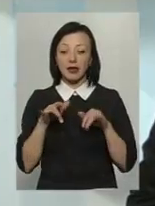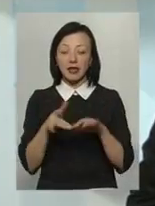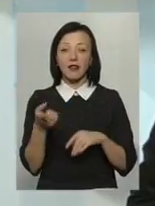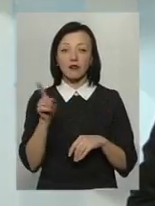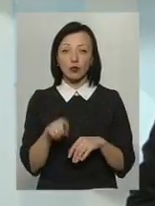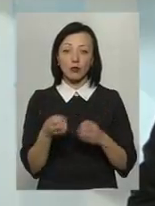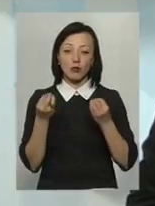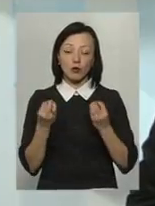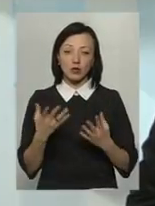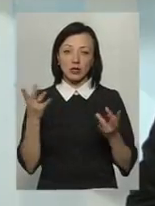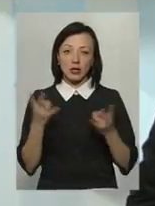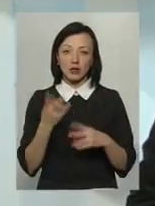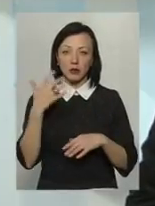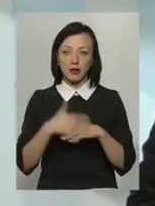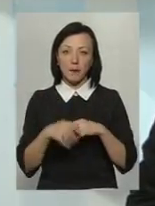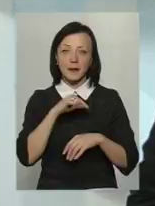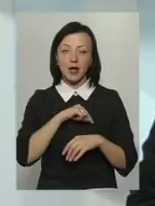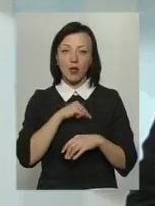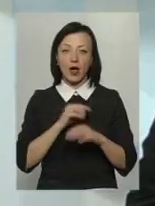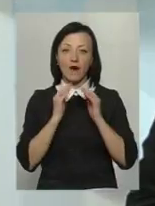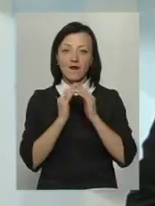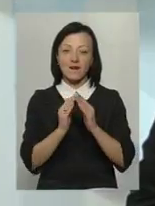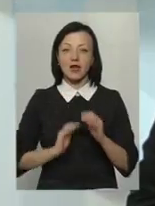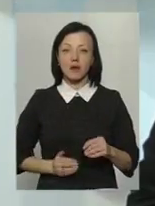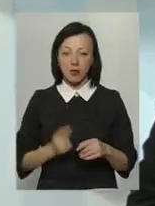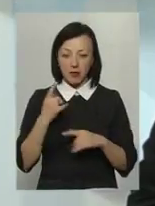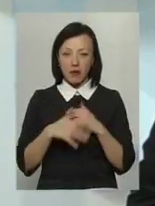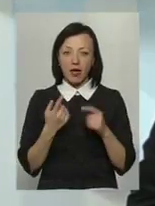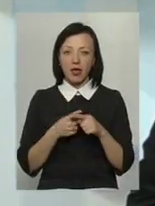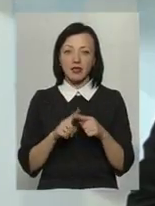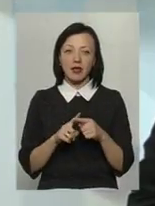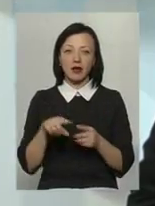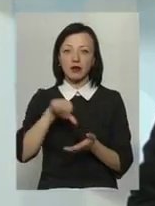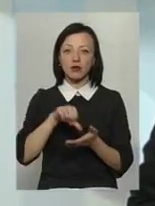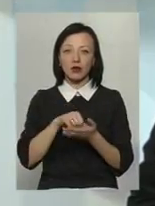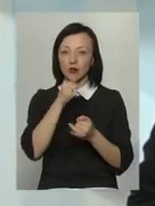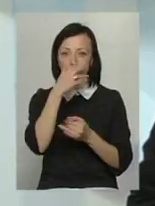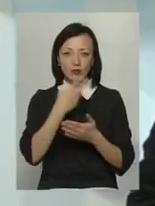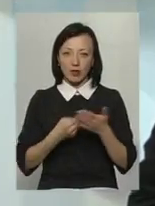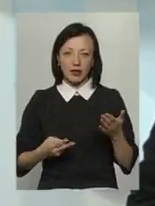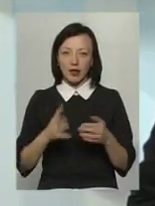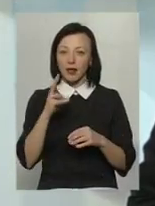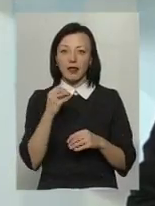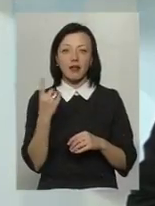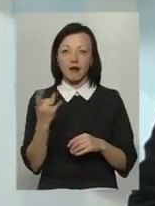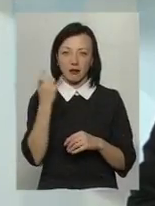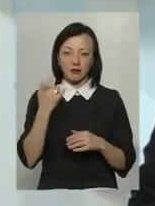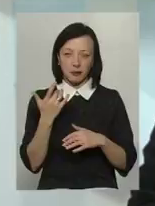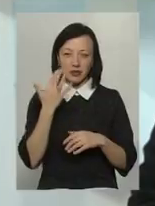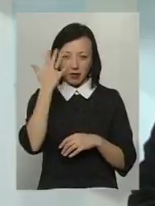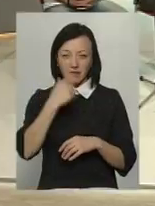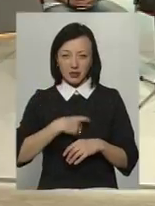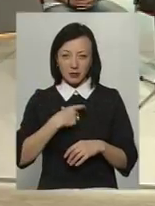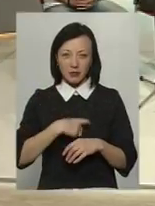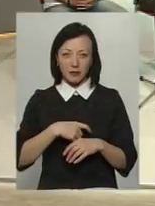що треба просто розуміти психологію фермера. Це игрок, який не може проіграти ні одного разу. Представте